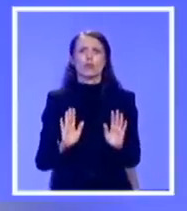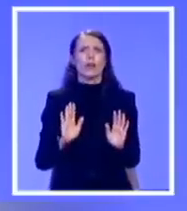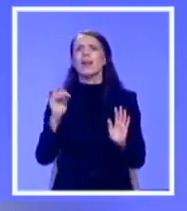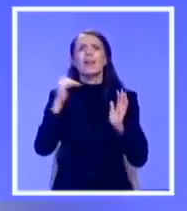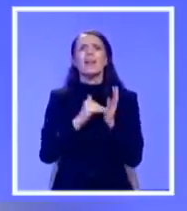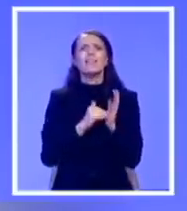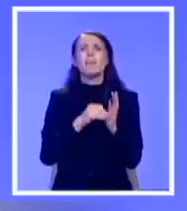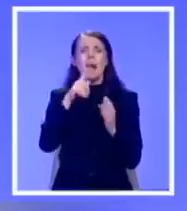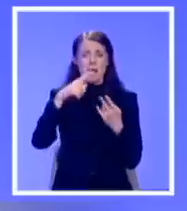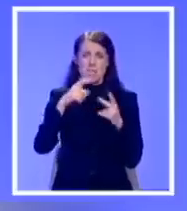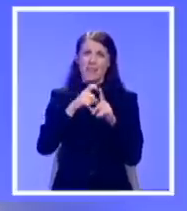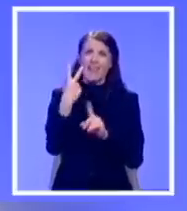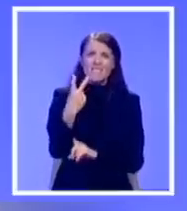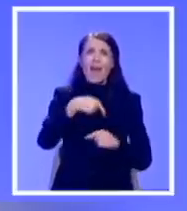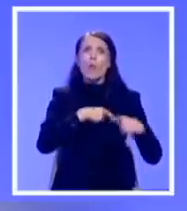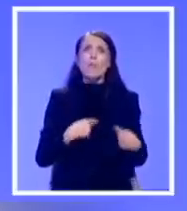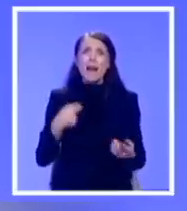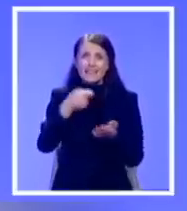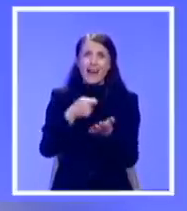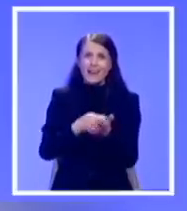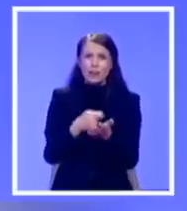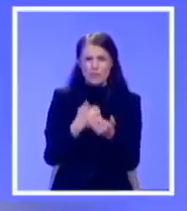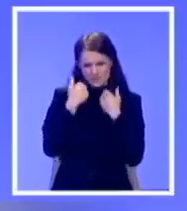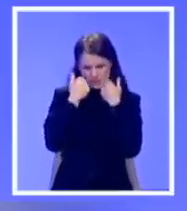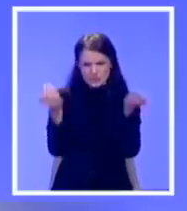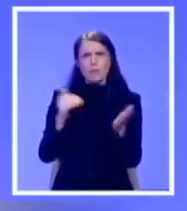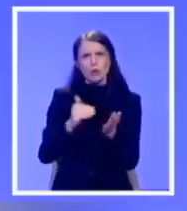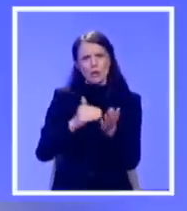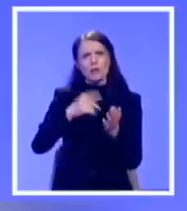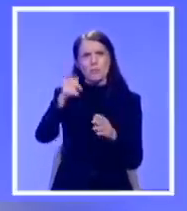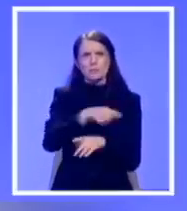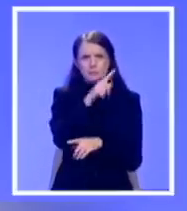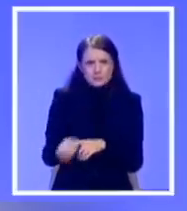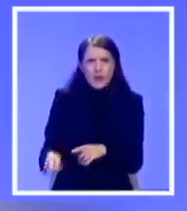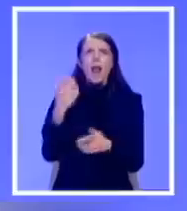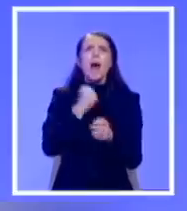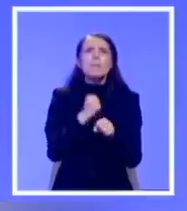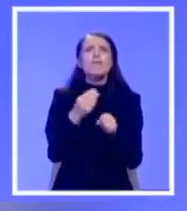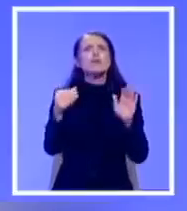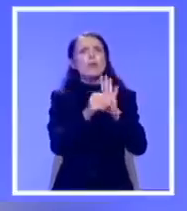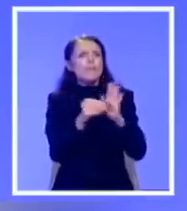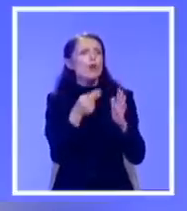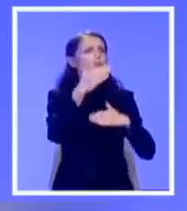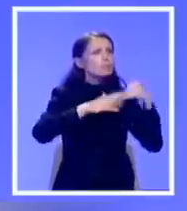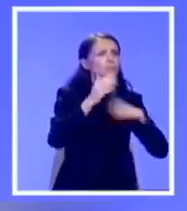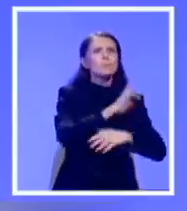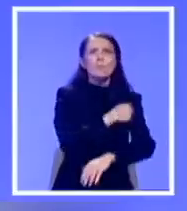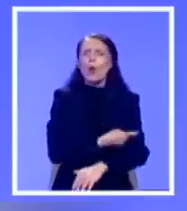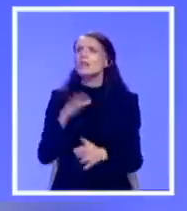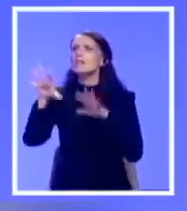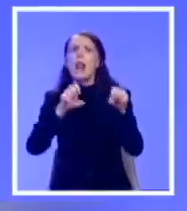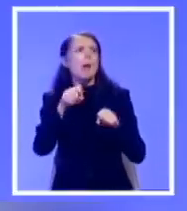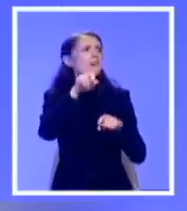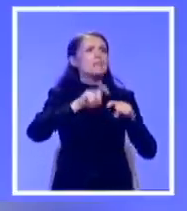se skine sramni PDV sa humanitarnih donacija. Ovo će dovesti do osnivanja kapitalnih fondova za izgradnju bolnica, za nabavku opreme, ali i